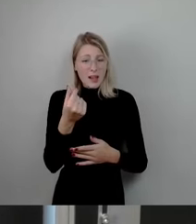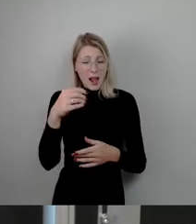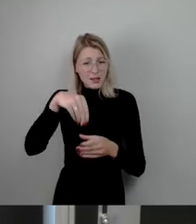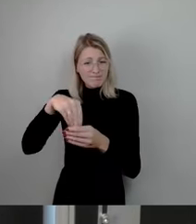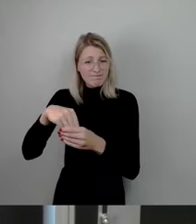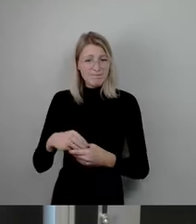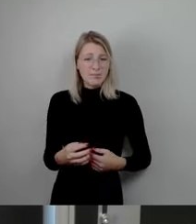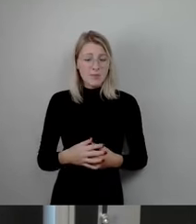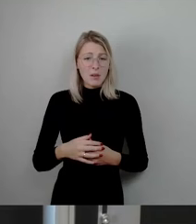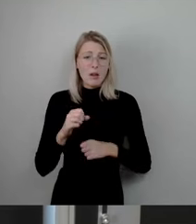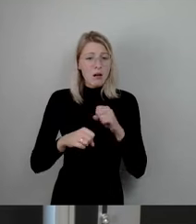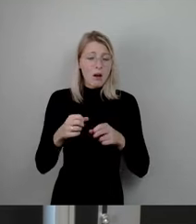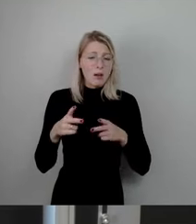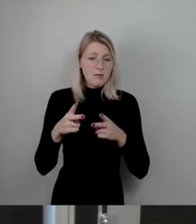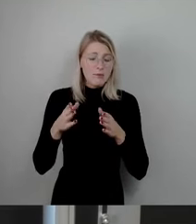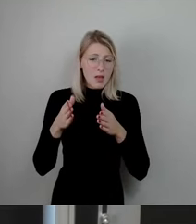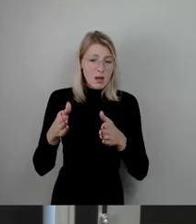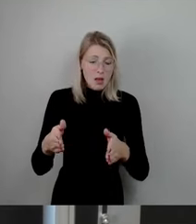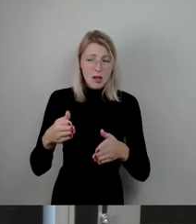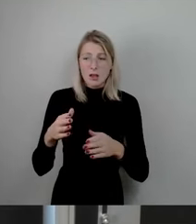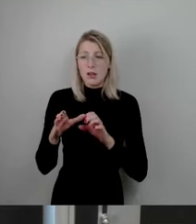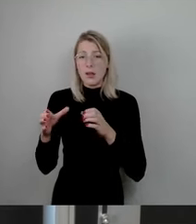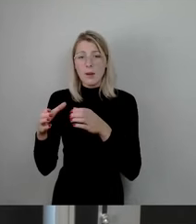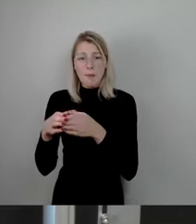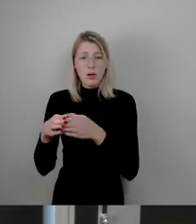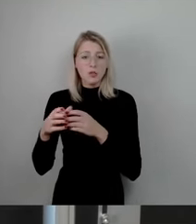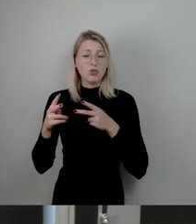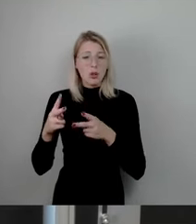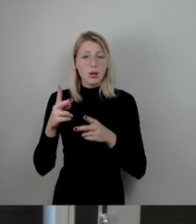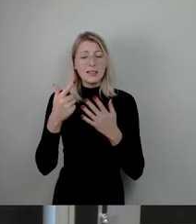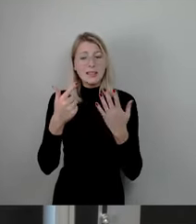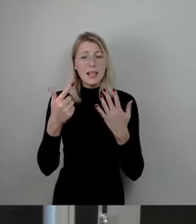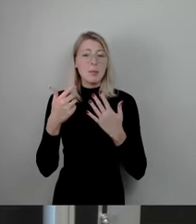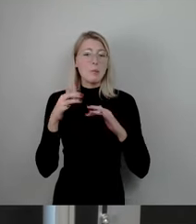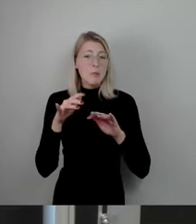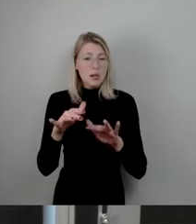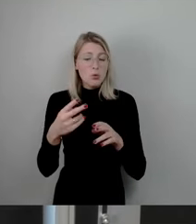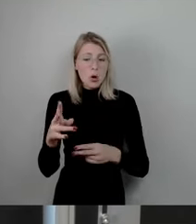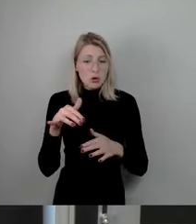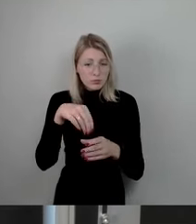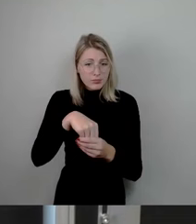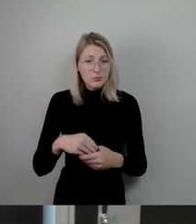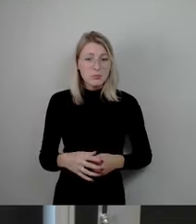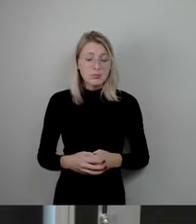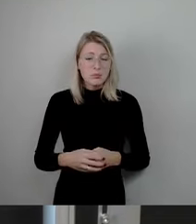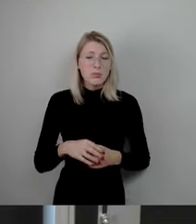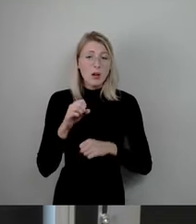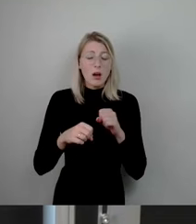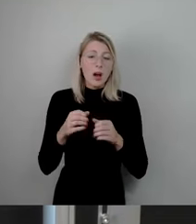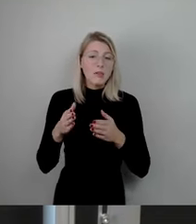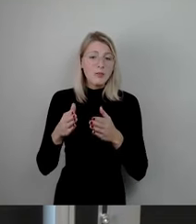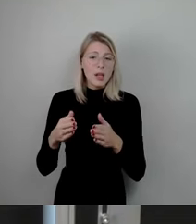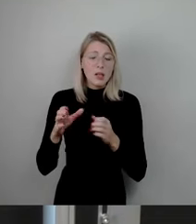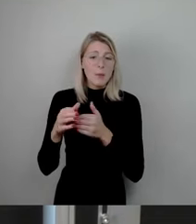an Gemeindestraßen, ein Programmpunkt, 7 Millionen liegt da drin. Zur ziemlich freien Vergabe. Dann gibt es Radwege an Gemeindestraßen, 3, 4